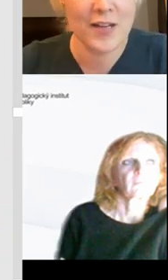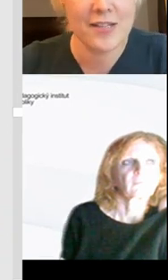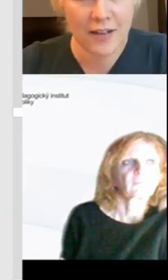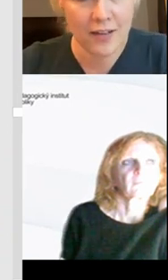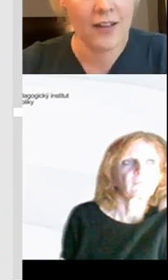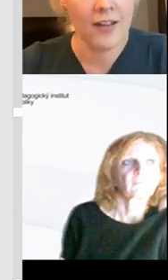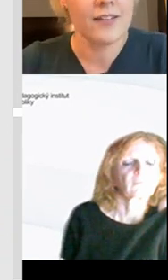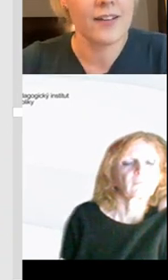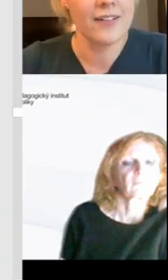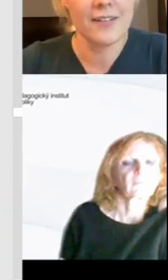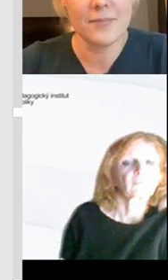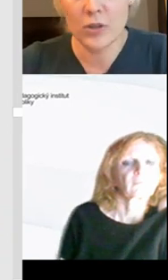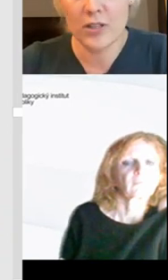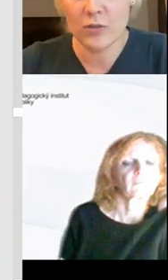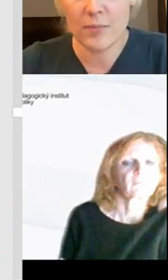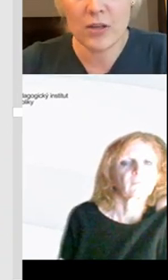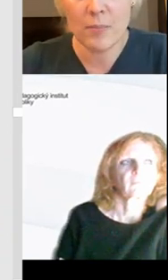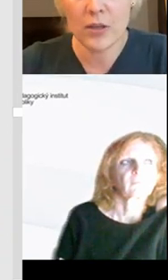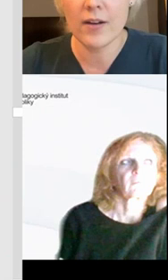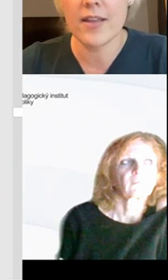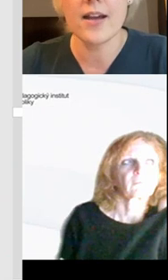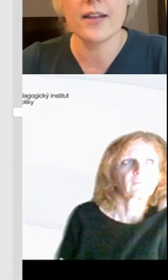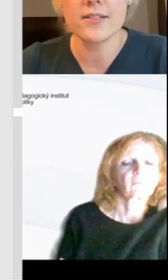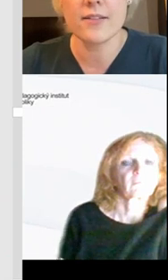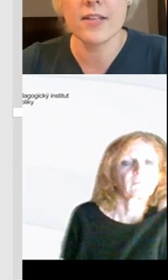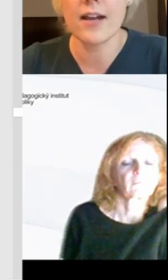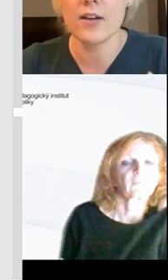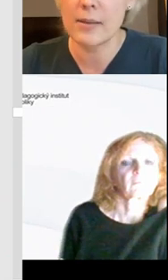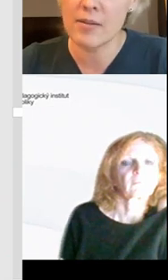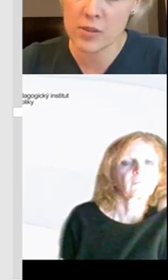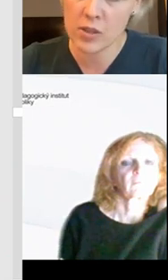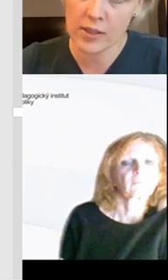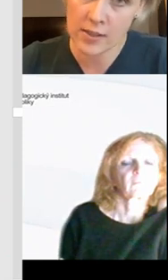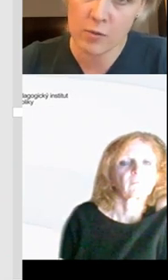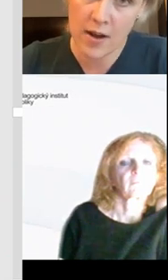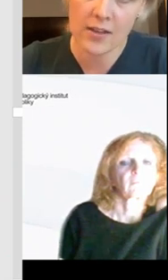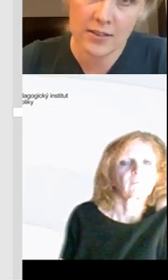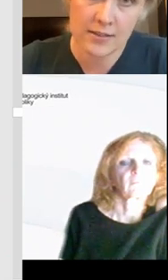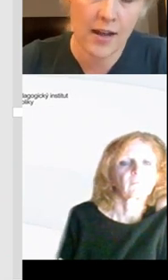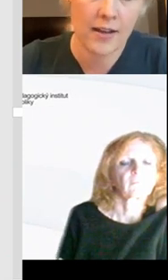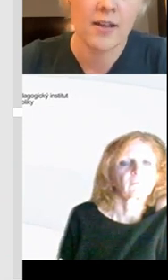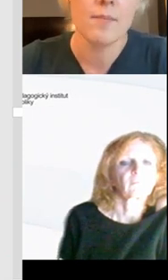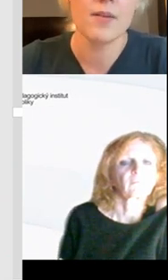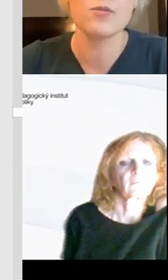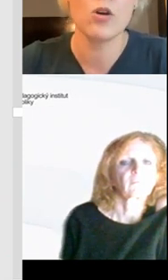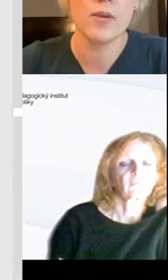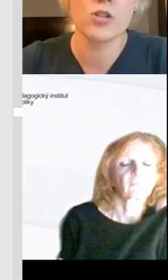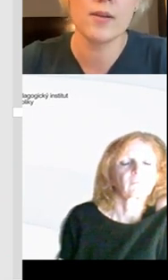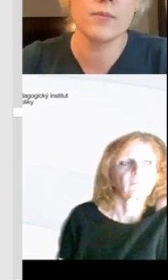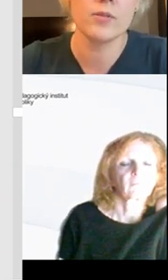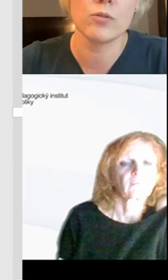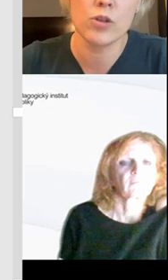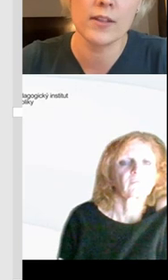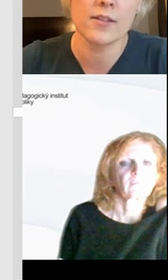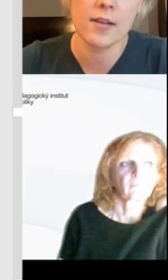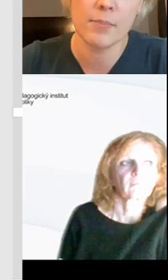dostanete k nové tiskárně, tak mnohdy je to velmi komplikované nějaké nastavení, ale nebavím se o nastavování tiskárny, bavím se